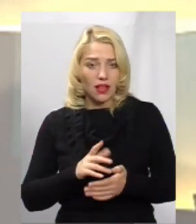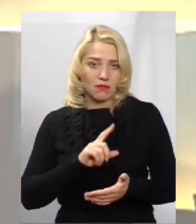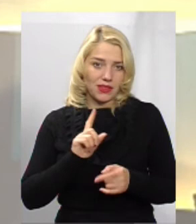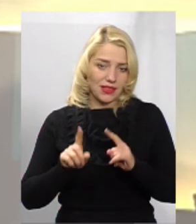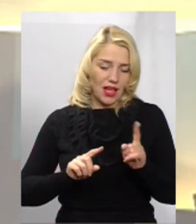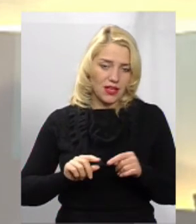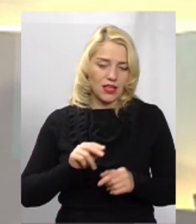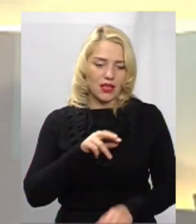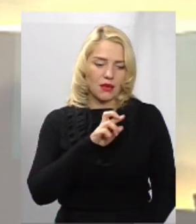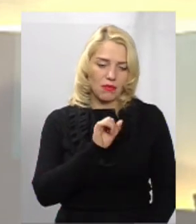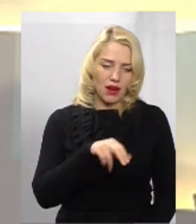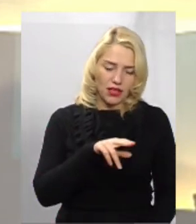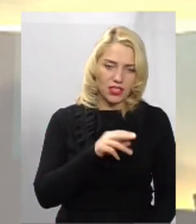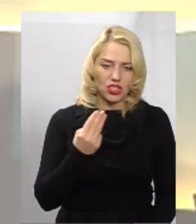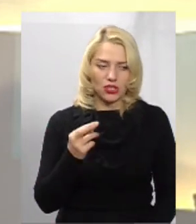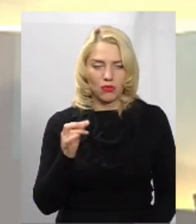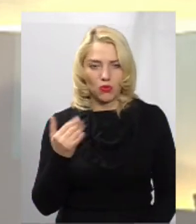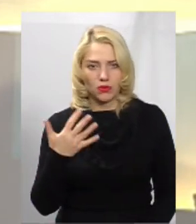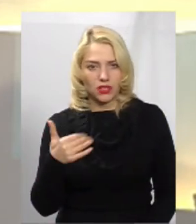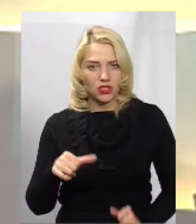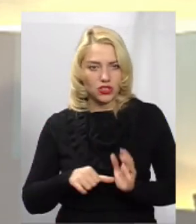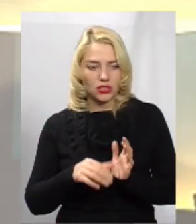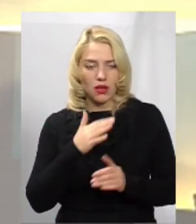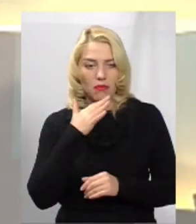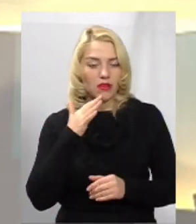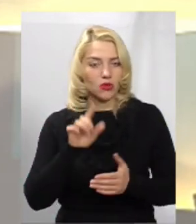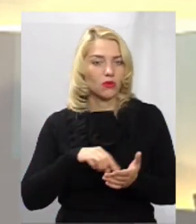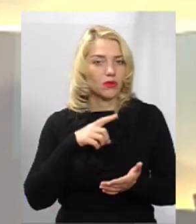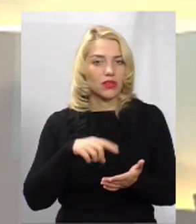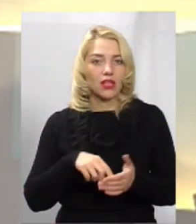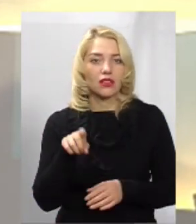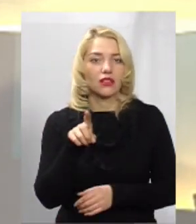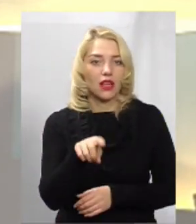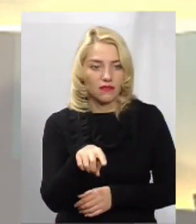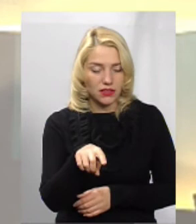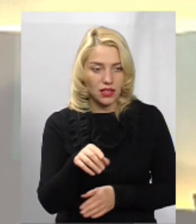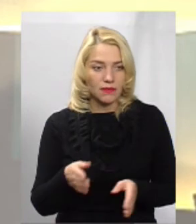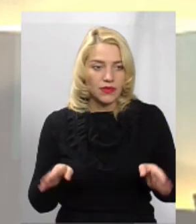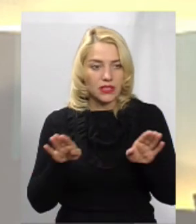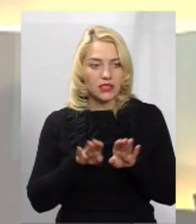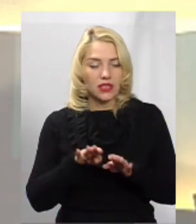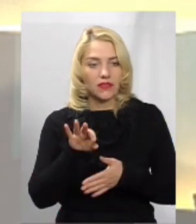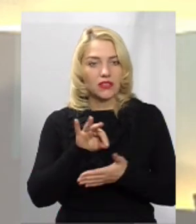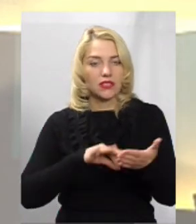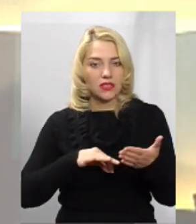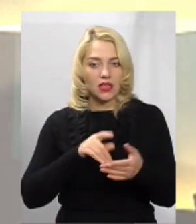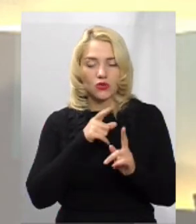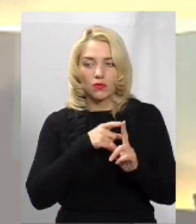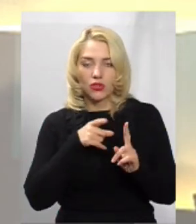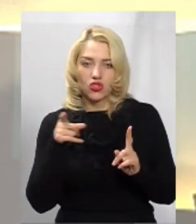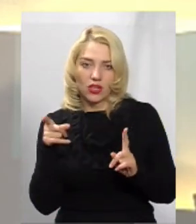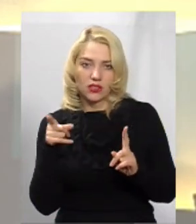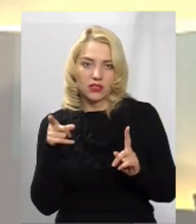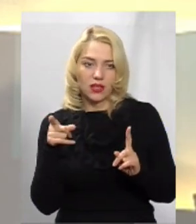є і по БРАДу, і по ЧБУ-56. Дуже багато питань навіть закриваються зразу під час